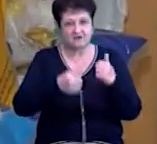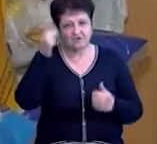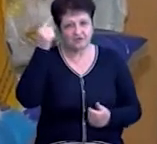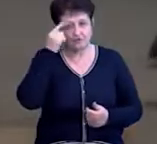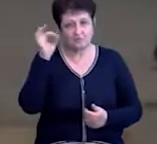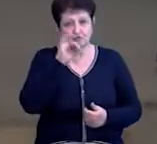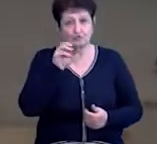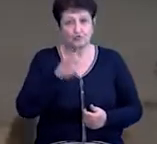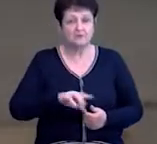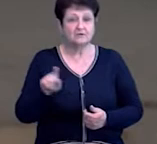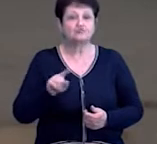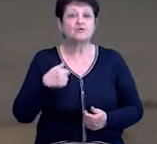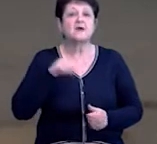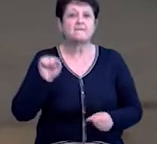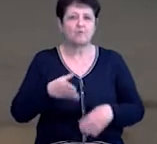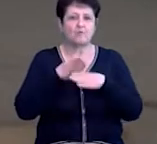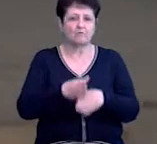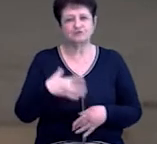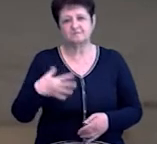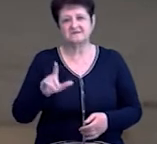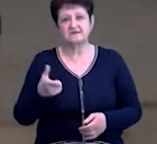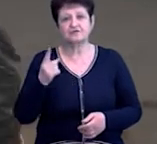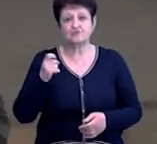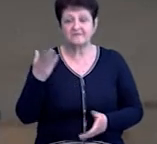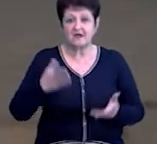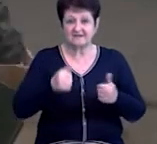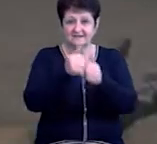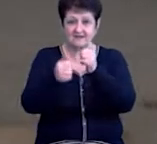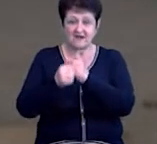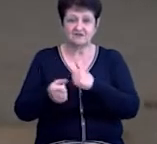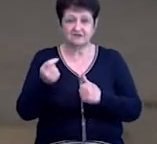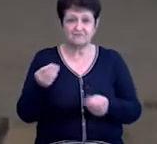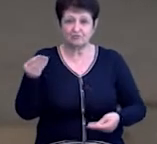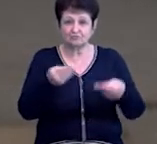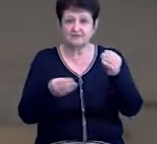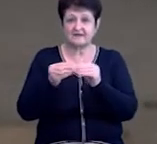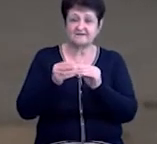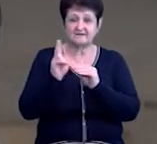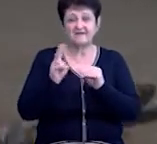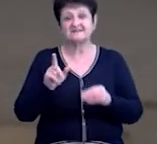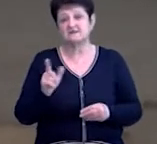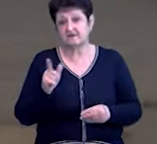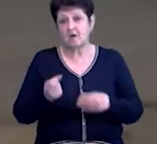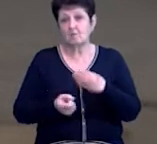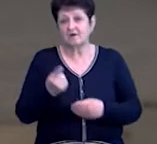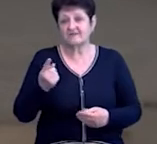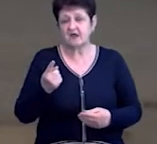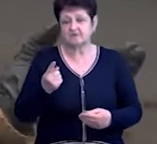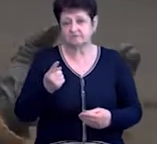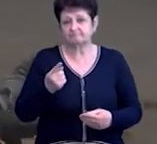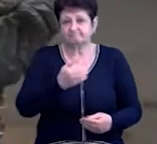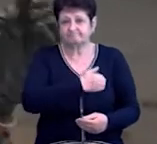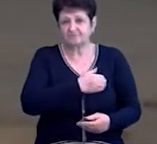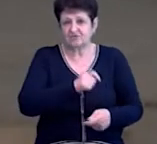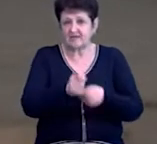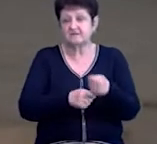що я там можу допомогти, 50 гривень, 100 гривень. А якщо кожен почне там хоча б 10-20 гривень проявляти якусь ініціативу,